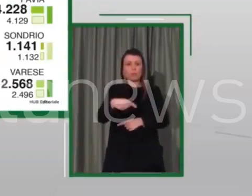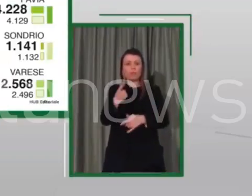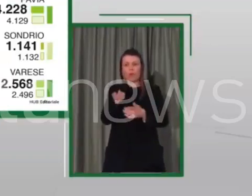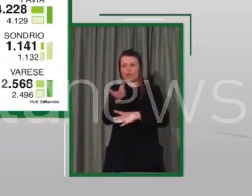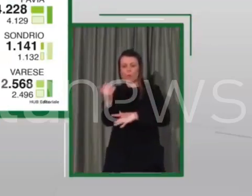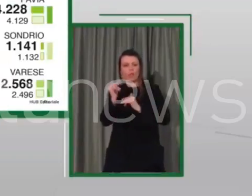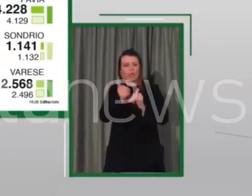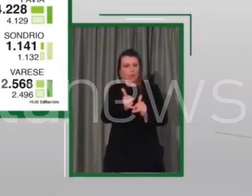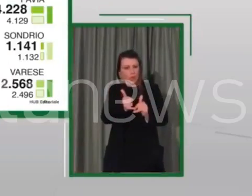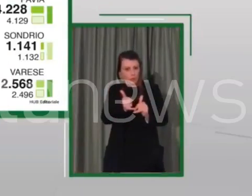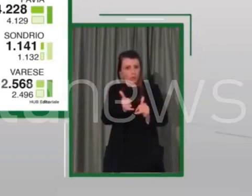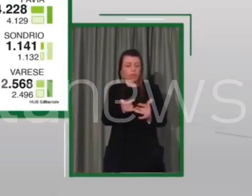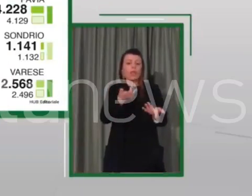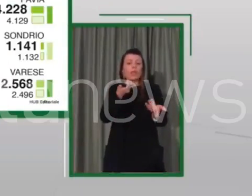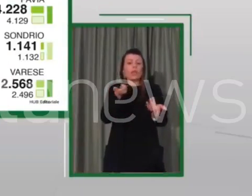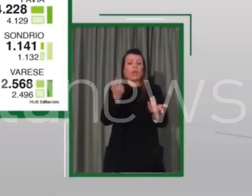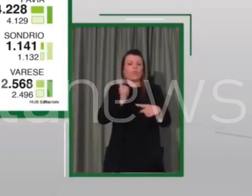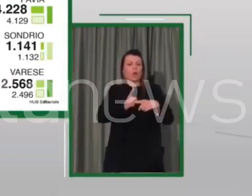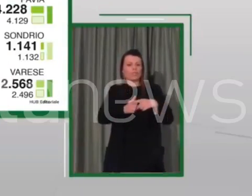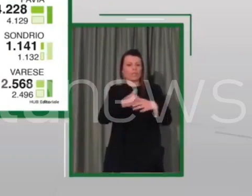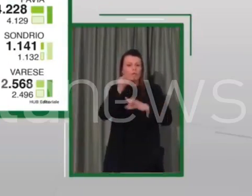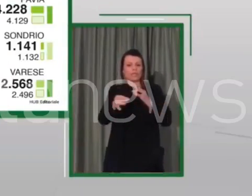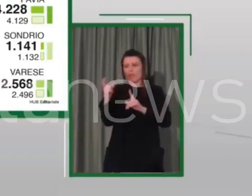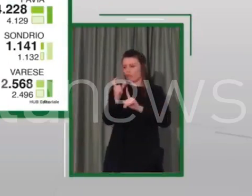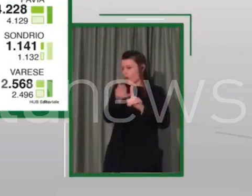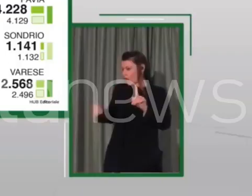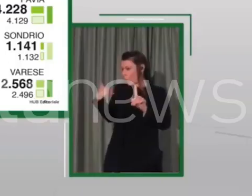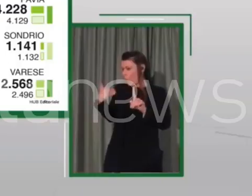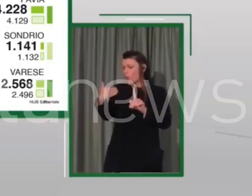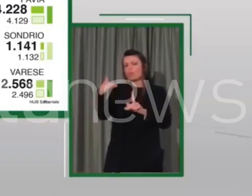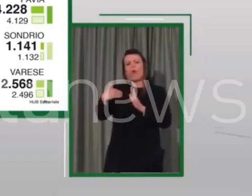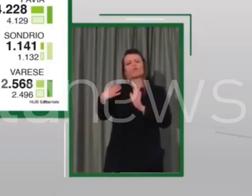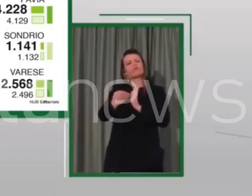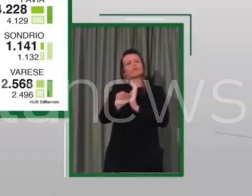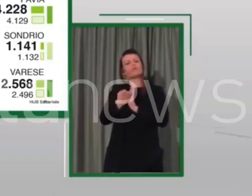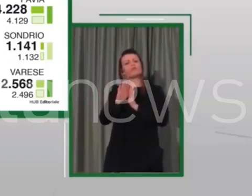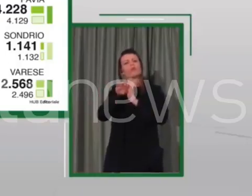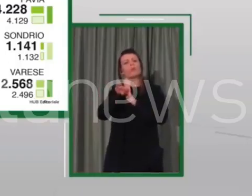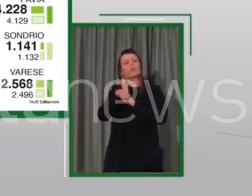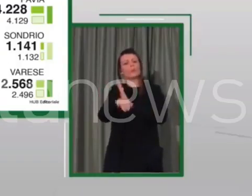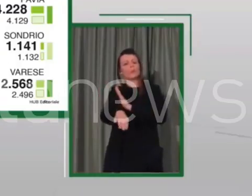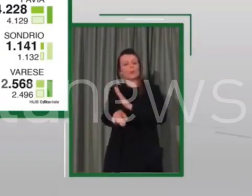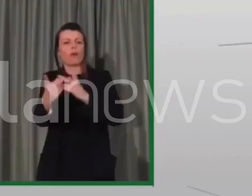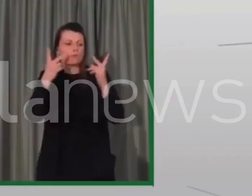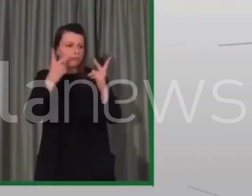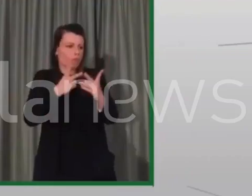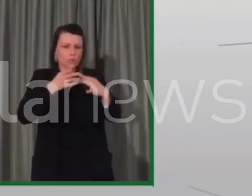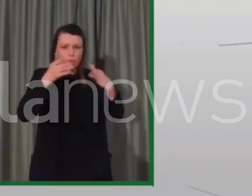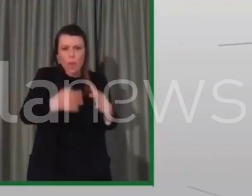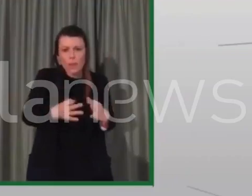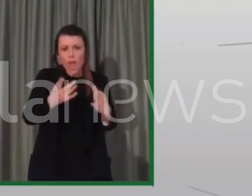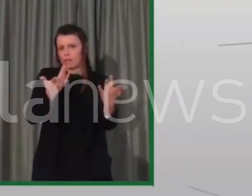confermano il trend delle ultime giornate. Sicuramente siamo sulla via giusta, stiamo indirizzandoci verso